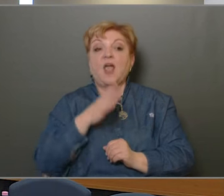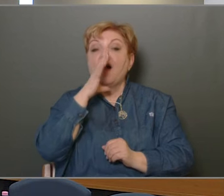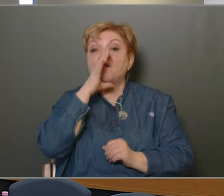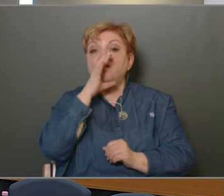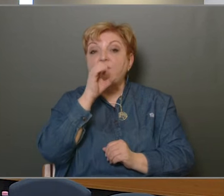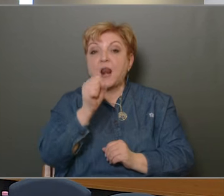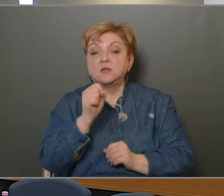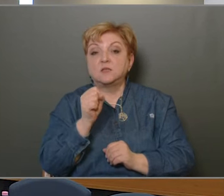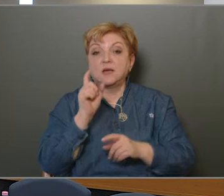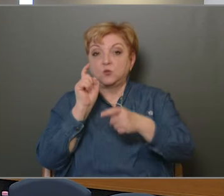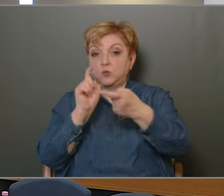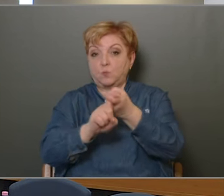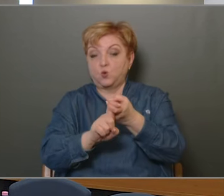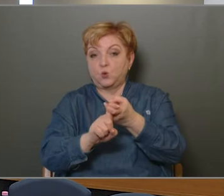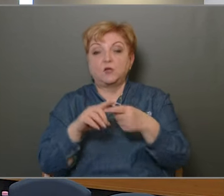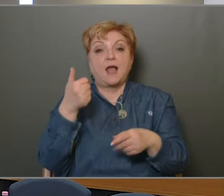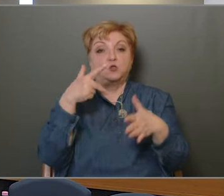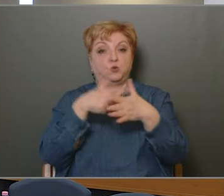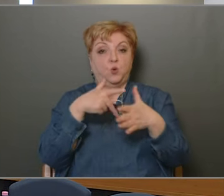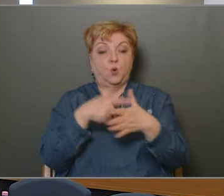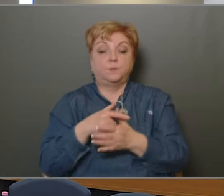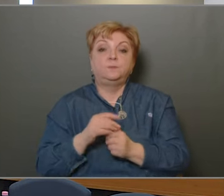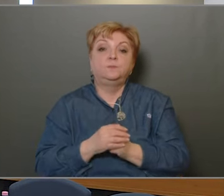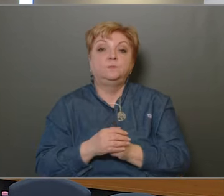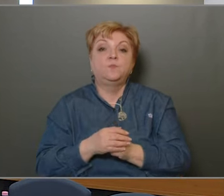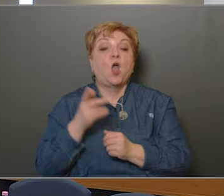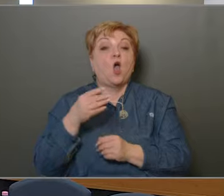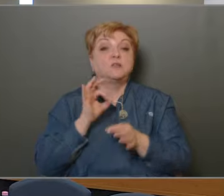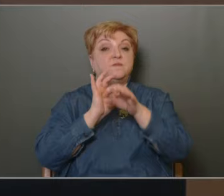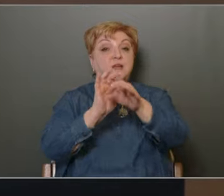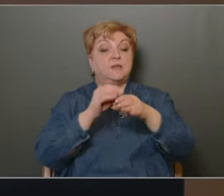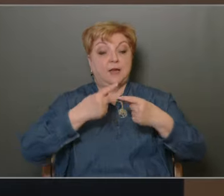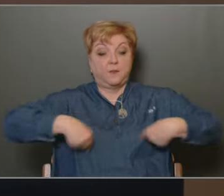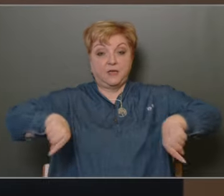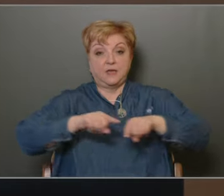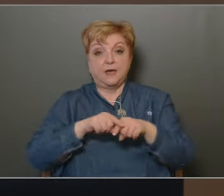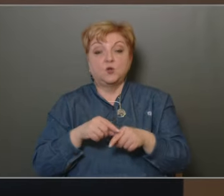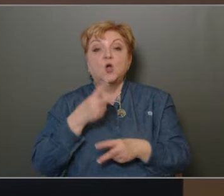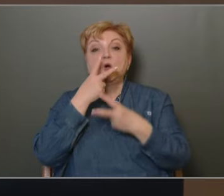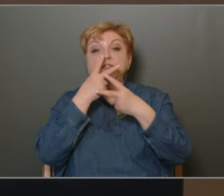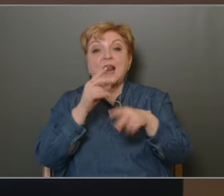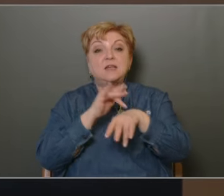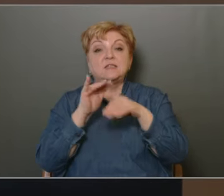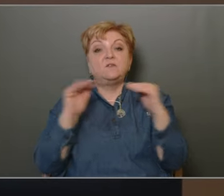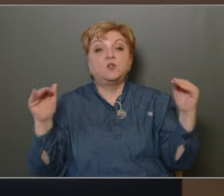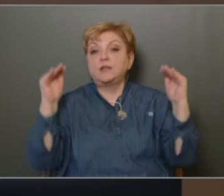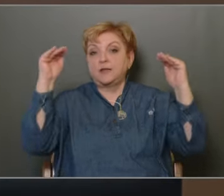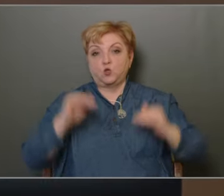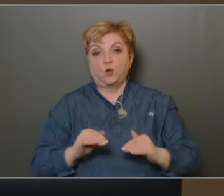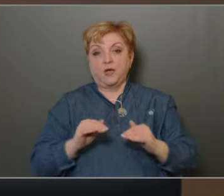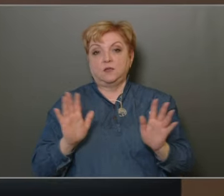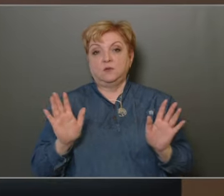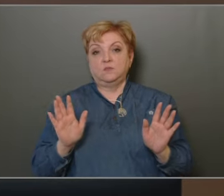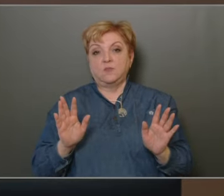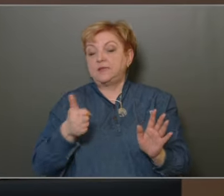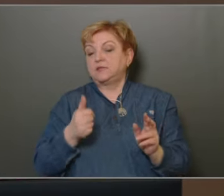válaszadáshoz kapcsolódóan az első dolog az, hogy az vezérel bennünket, az ellátás színvonala ne csökkennjen. Ez a